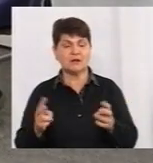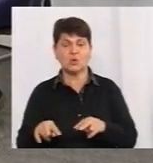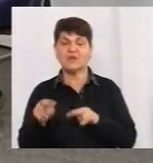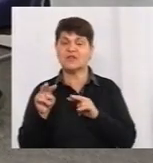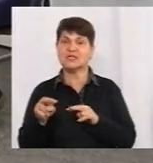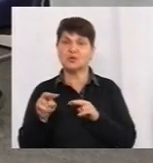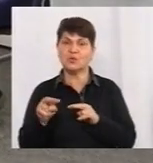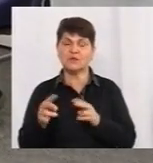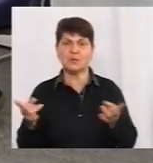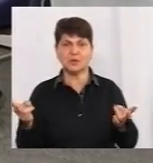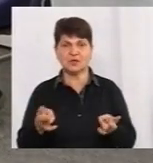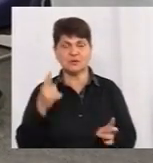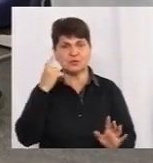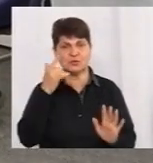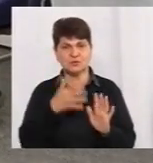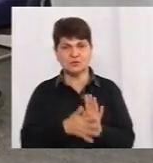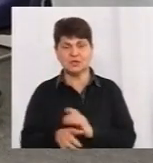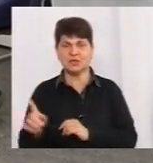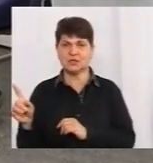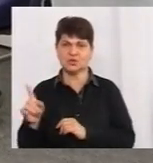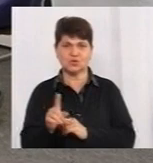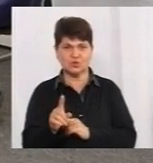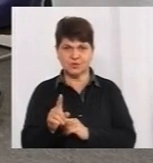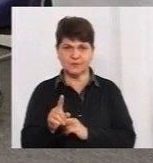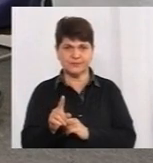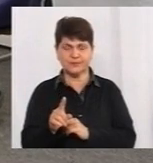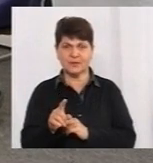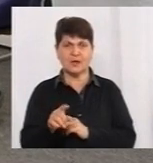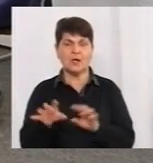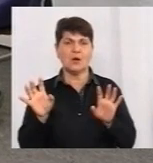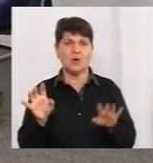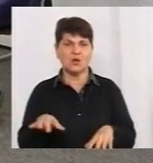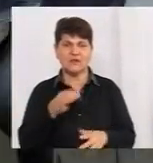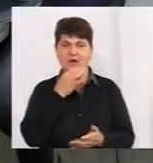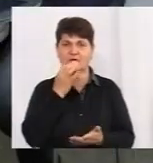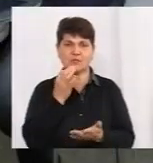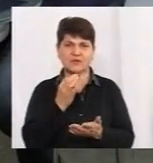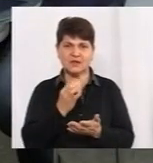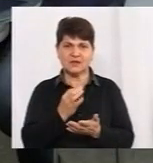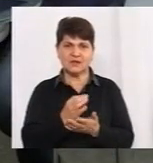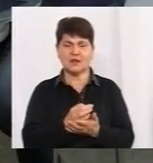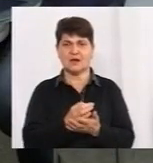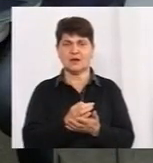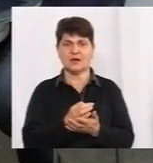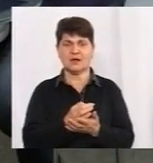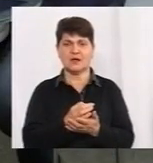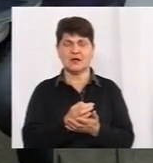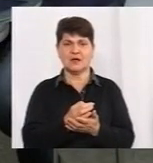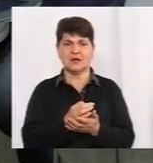І потрібно розуміти, що головна відповідальність за власне здоров'я – це на нас самих.